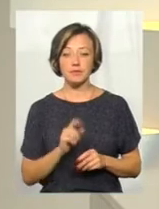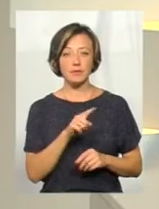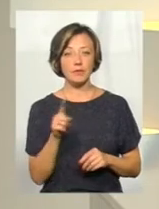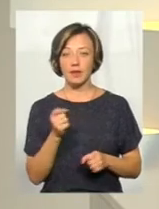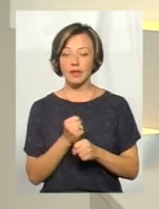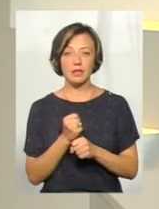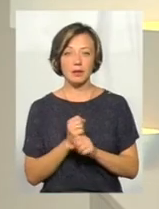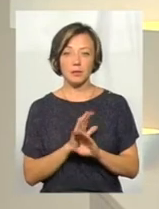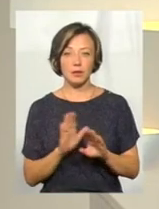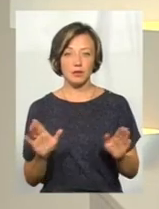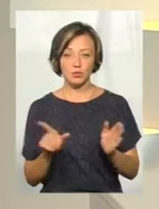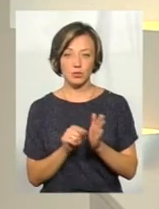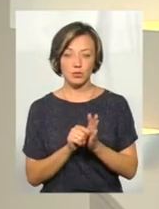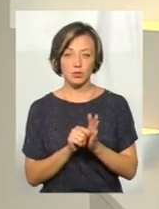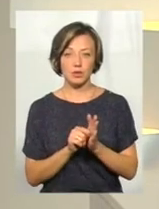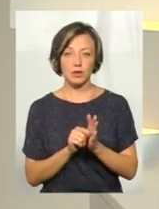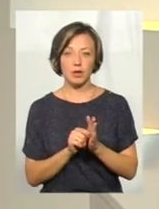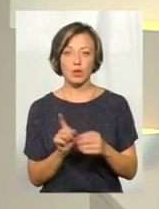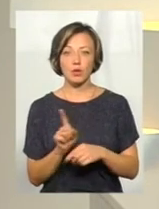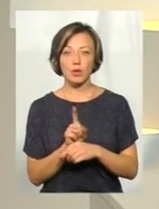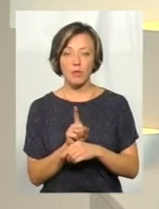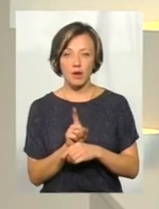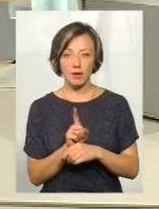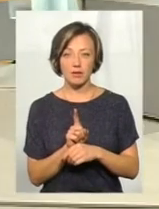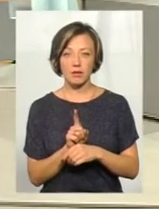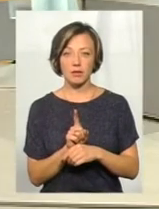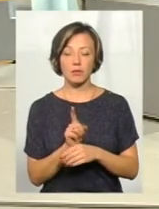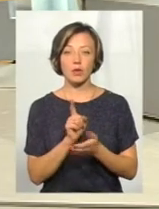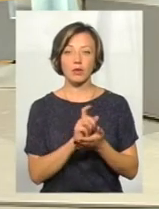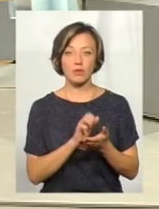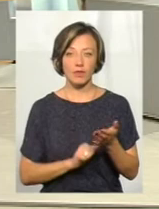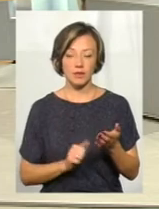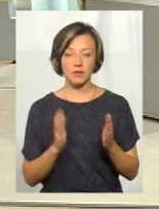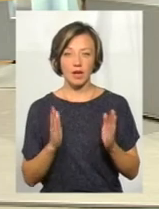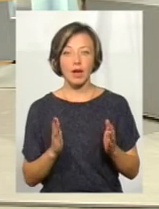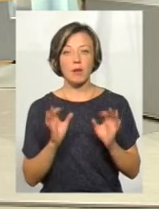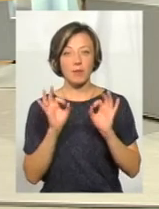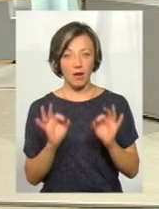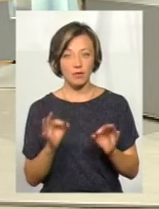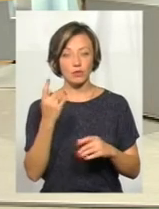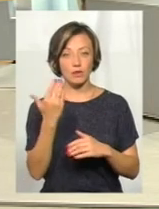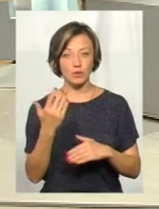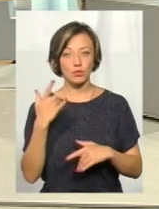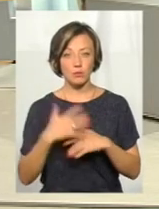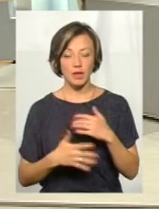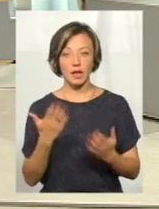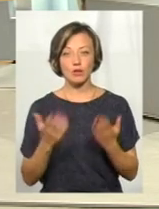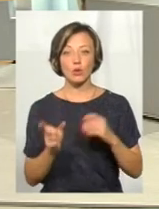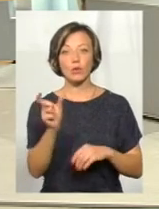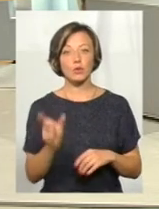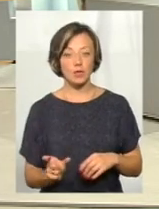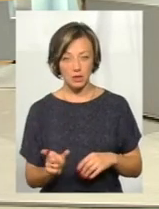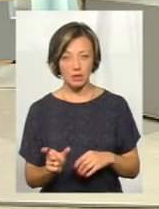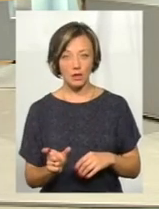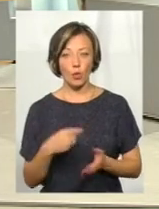працюють з нормальним оподаткуванням. Якщо вас правильно зрозуміла, то якщо людина